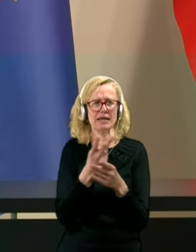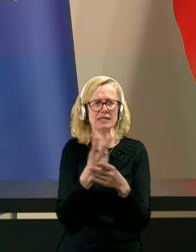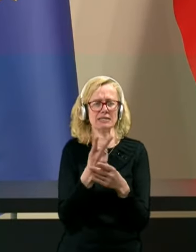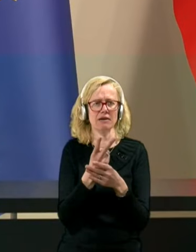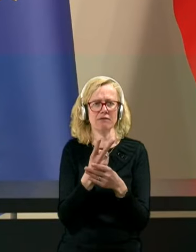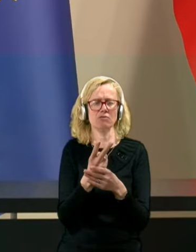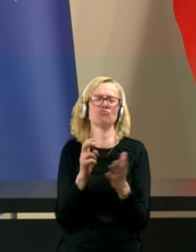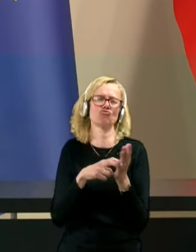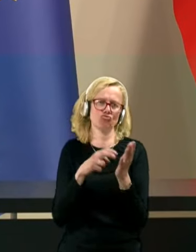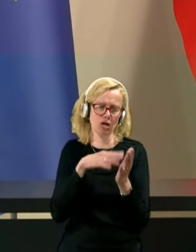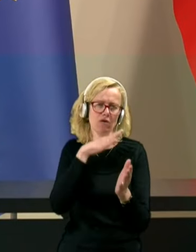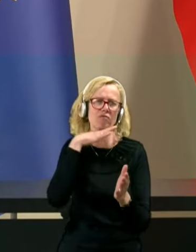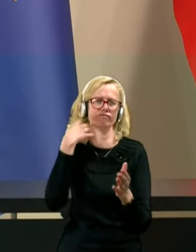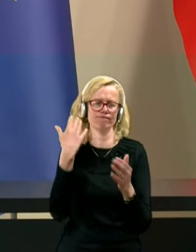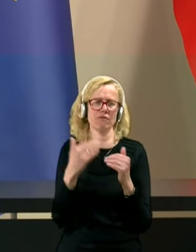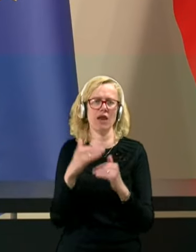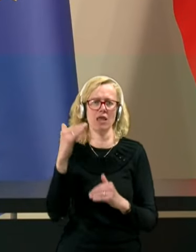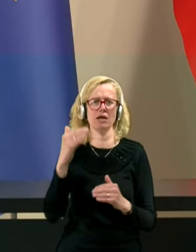velike. še.